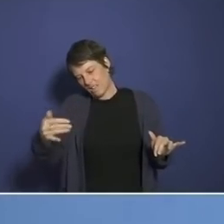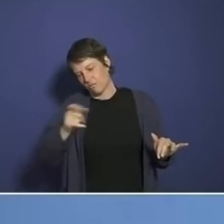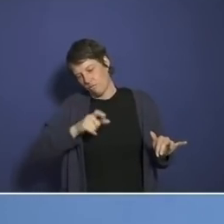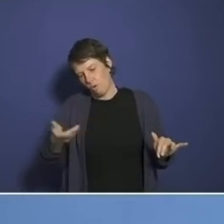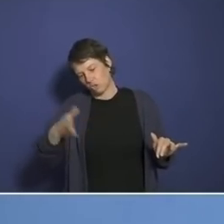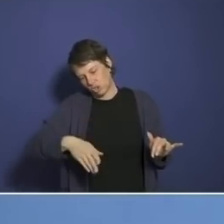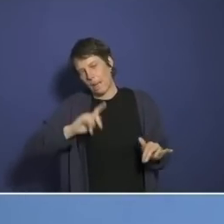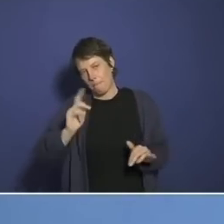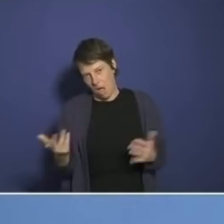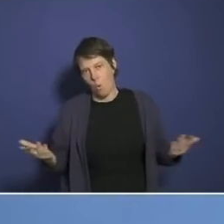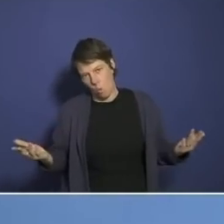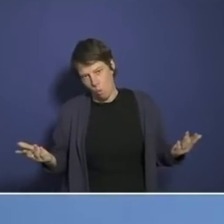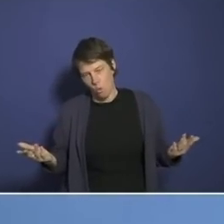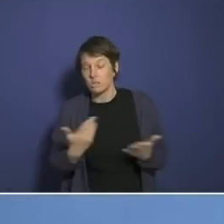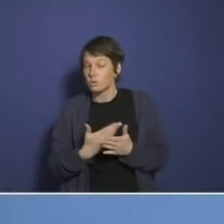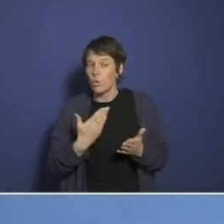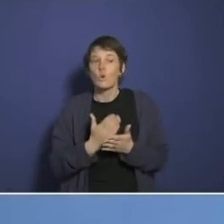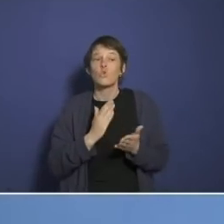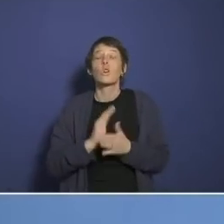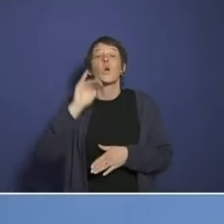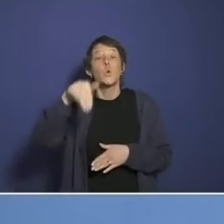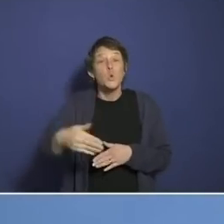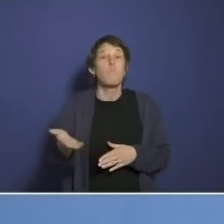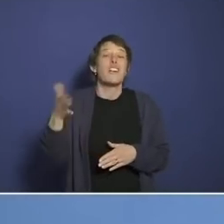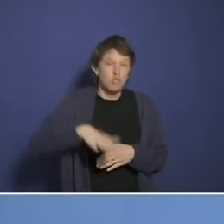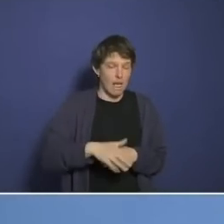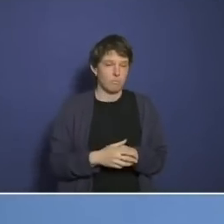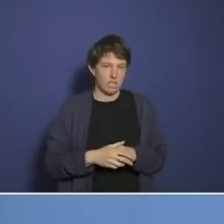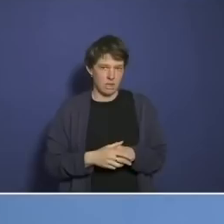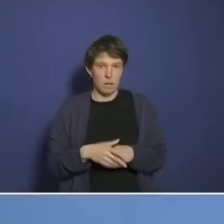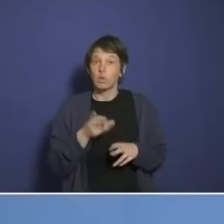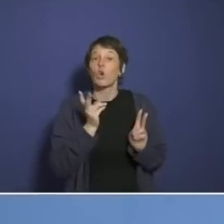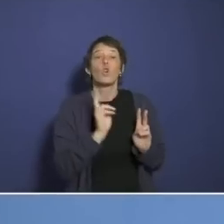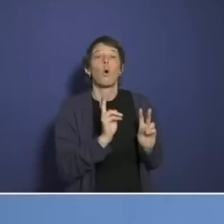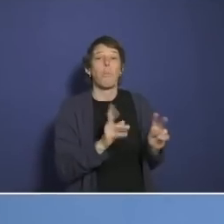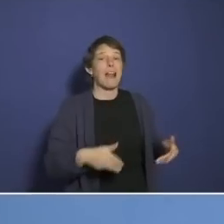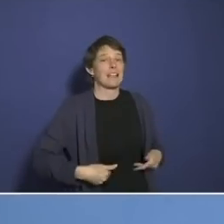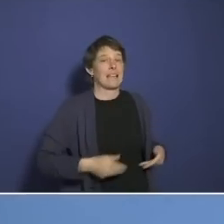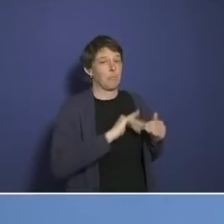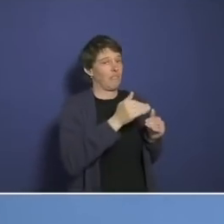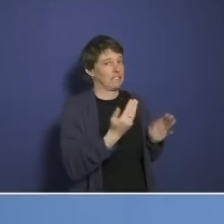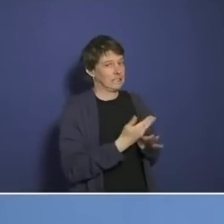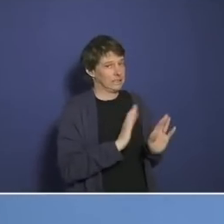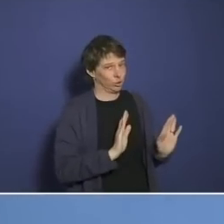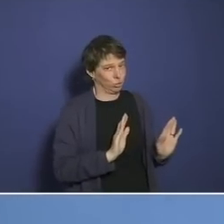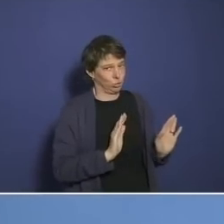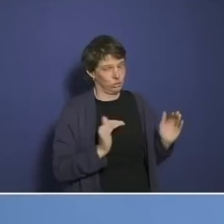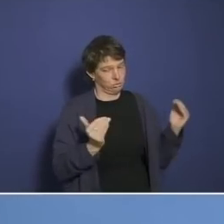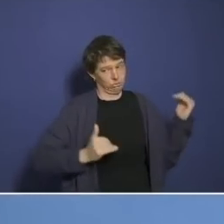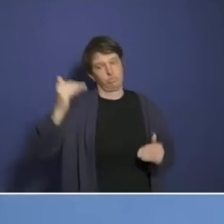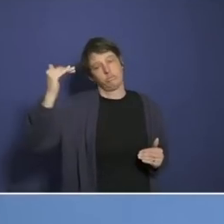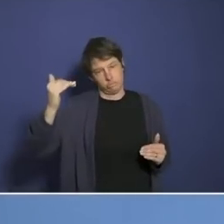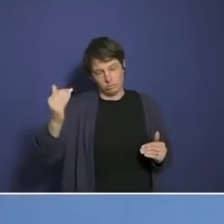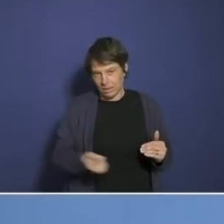werden. Auch da betreibt Lauterbach wieder Sprachschonklärerei. Er sagt nicht Menschen, die an Corona sterben werden, sondern Infizierte, die sterben werden.